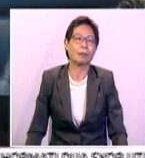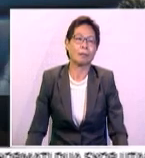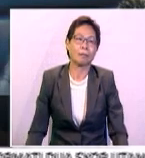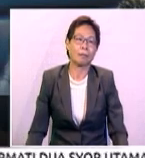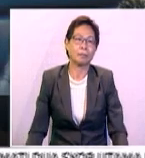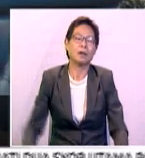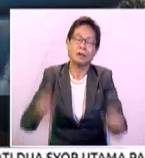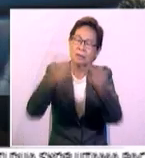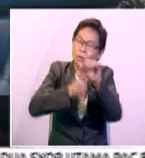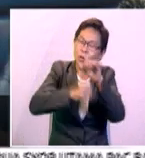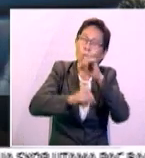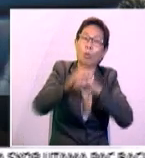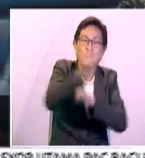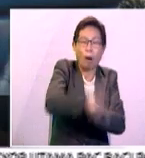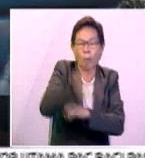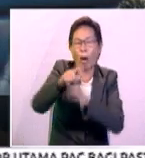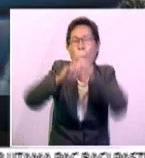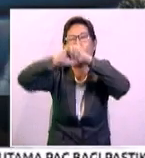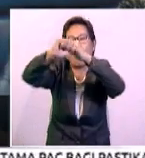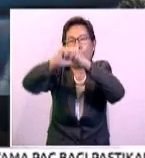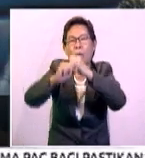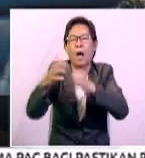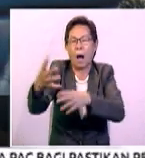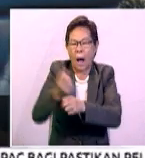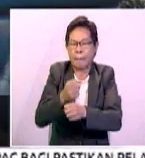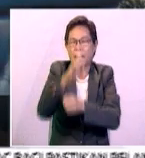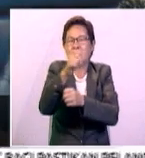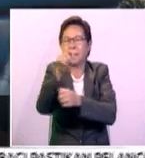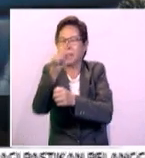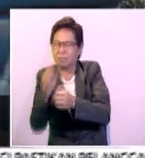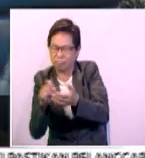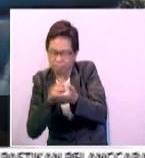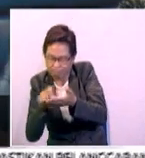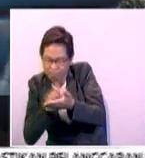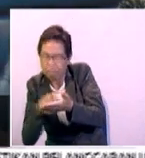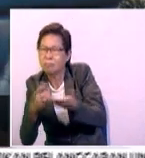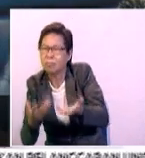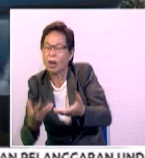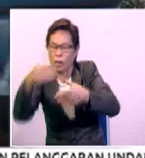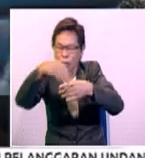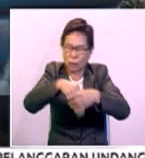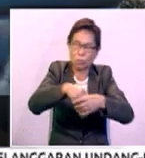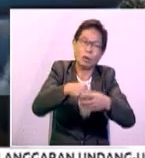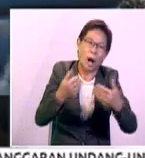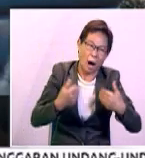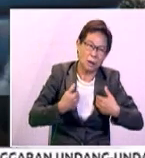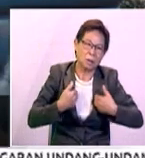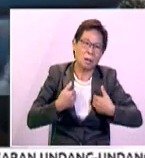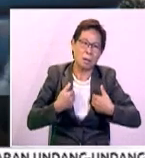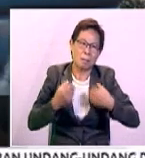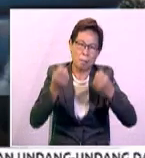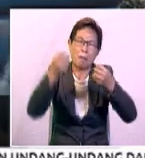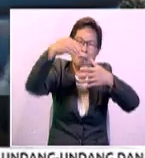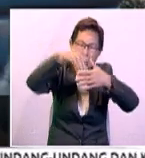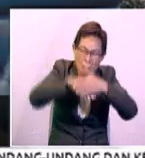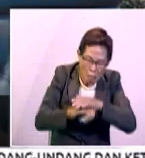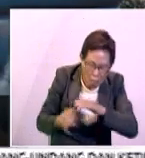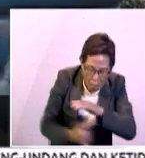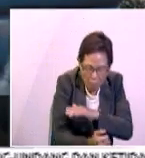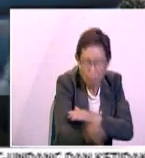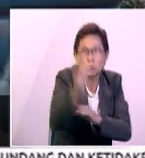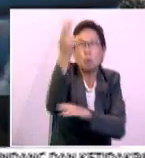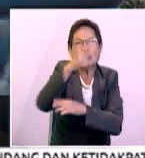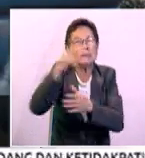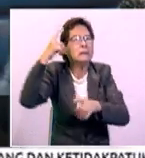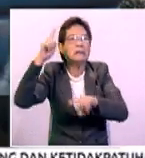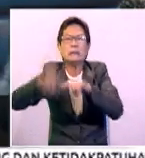Tidak-tidak orang asli itu walaupun diambilkan data-datanya ada yang banyak yang masuk dalam hutan belantara tidak dapat